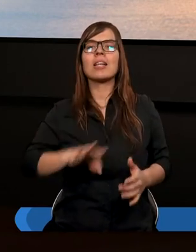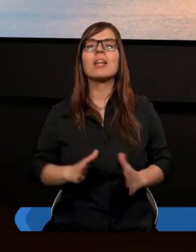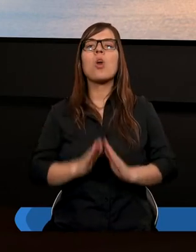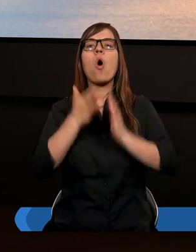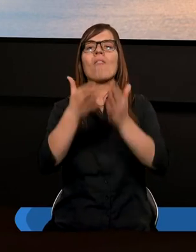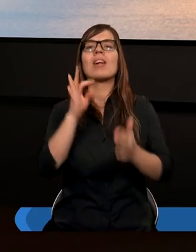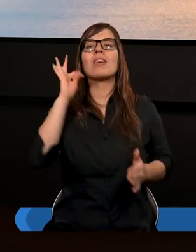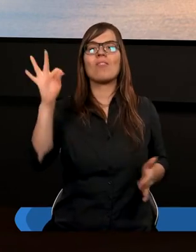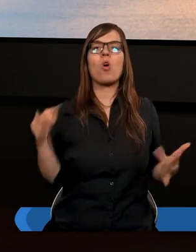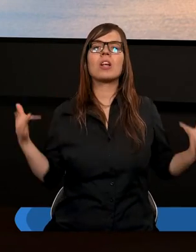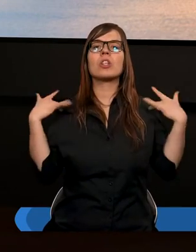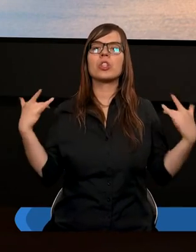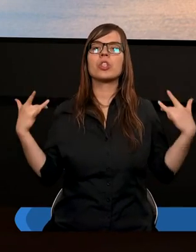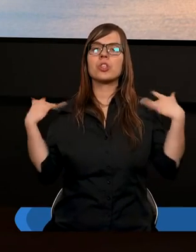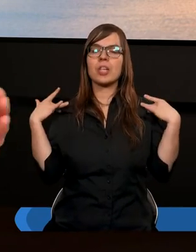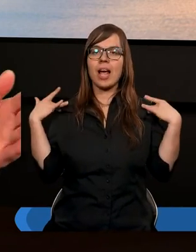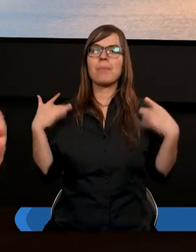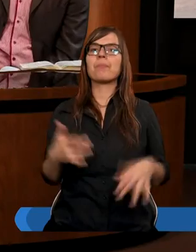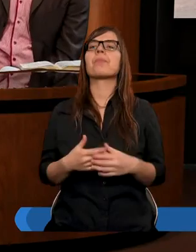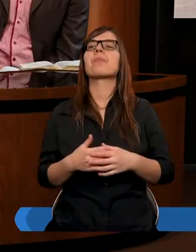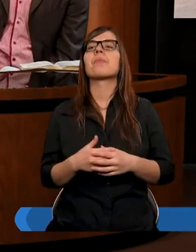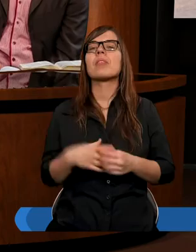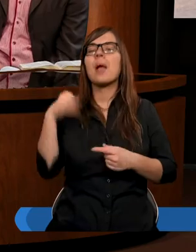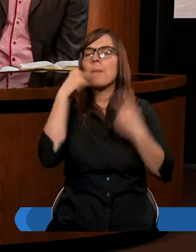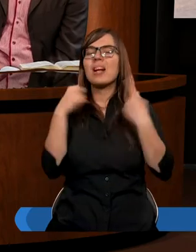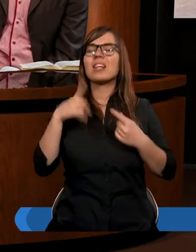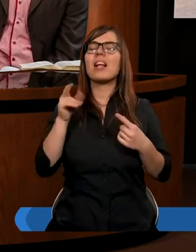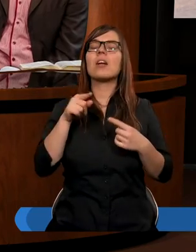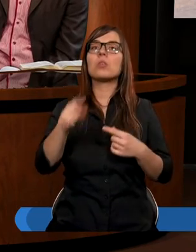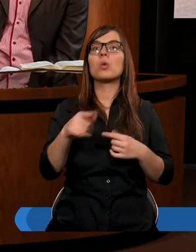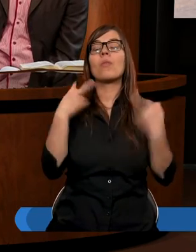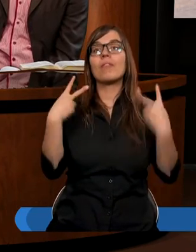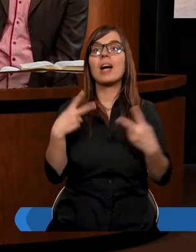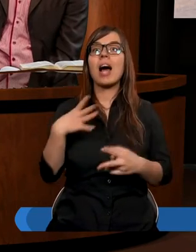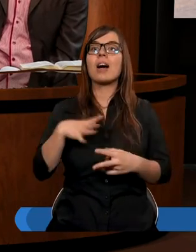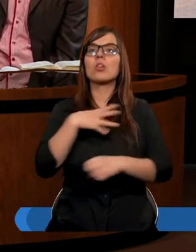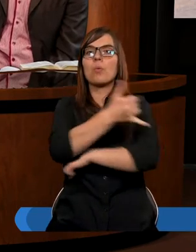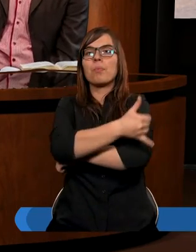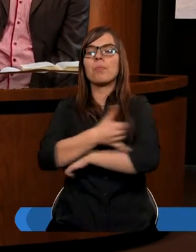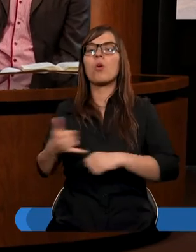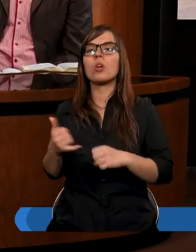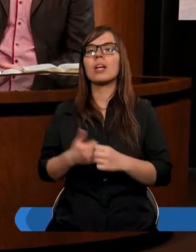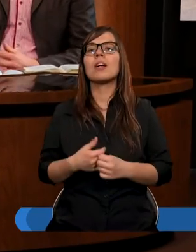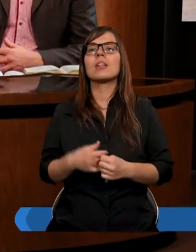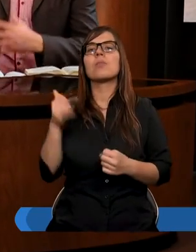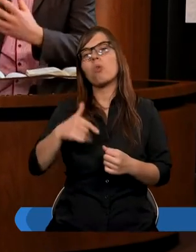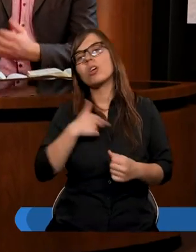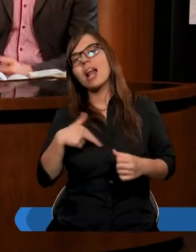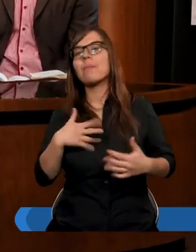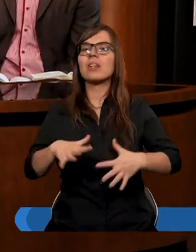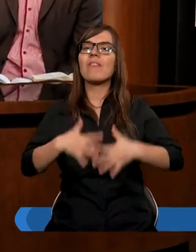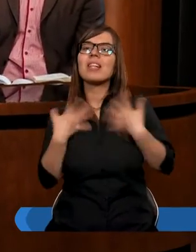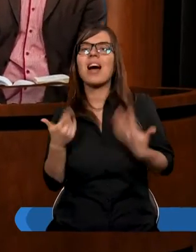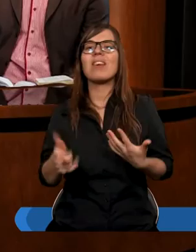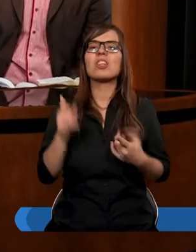swoje życie myślę że tutaj też ważne podkreślić bo często może się nam wydawać to